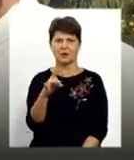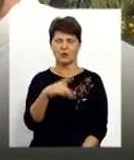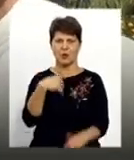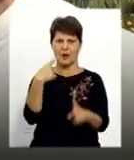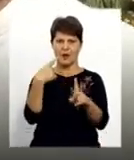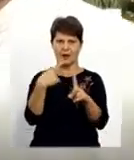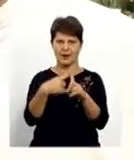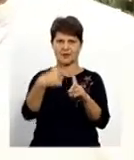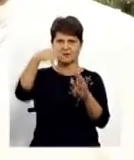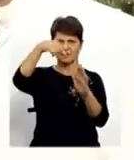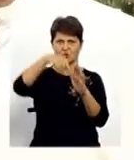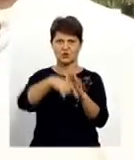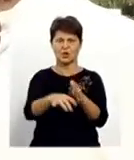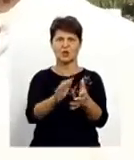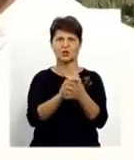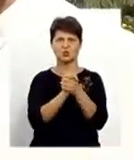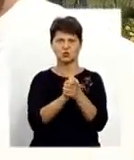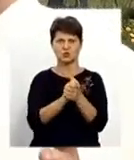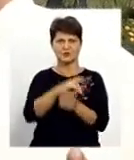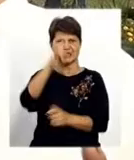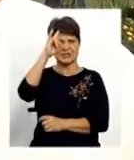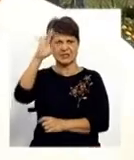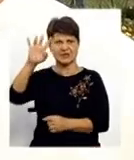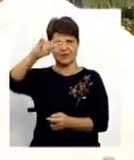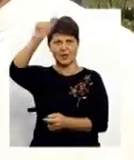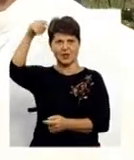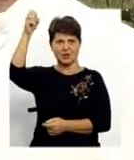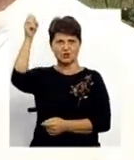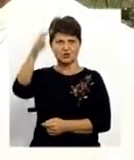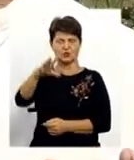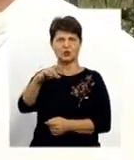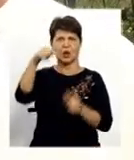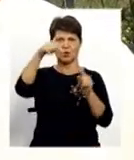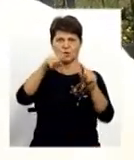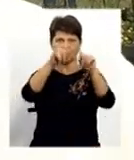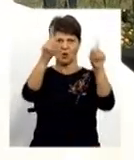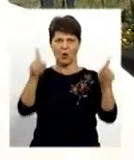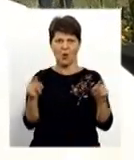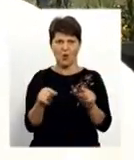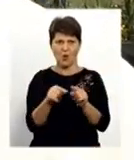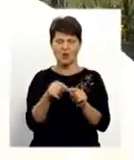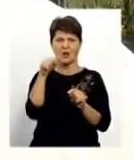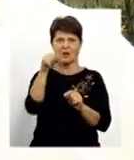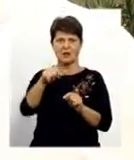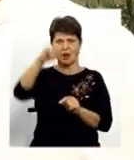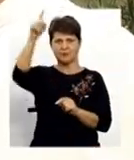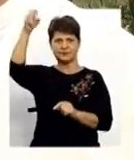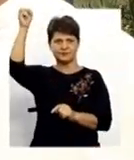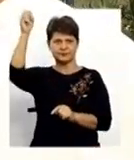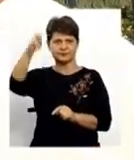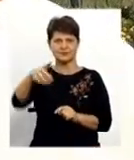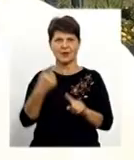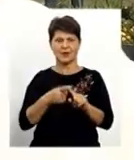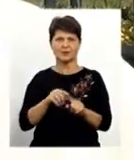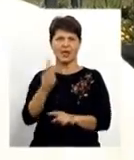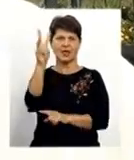хресті коло – теж символ сонця. І в цьому колі наш знак – тризу. Це провокує